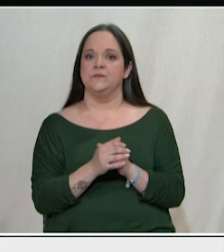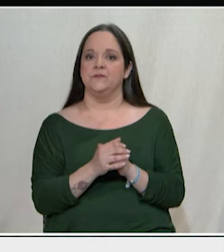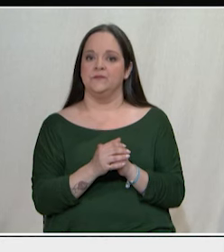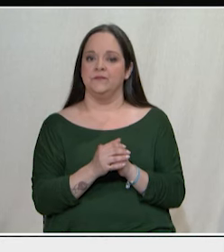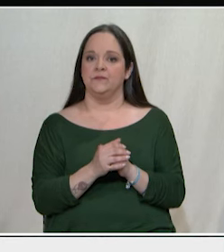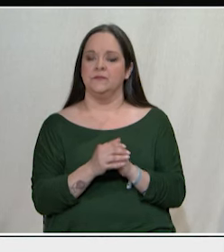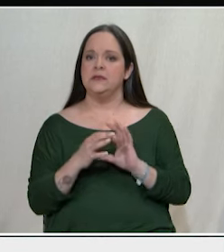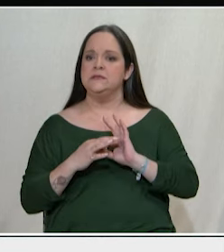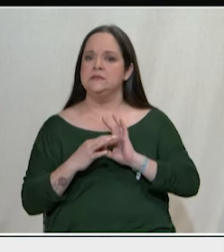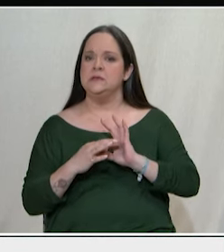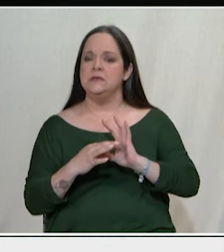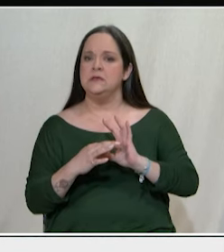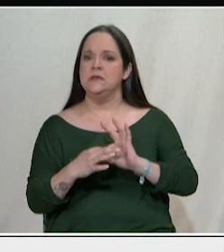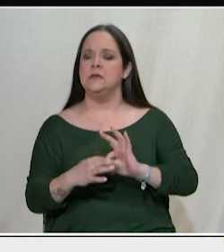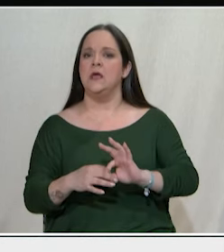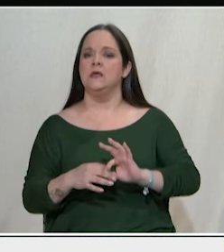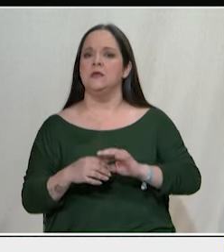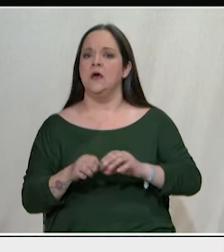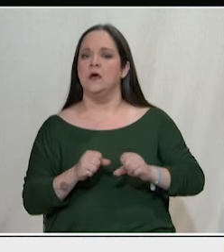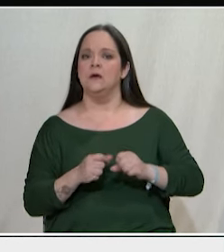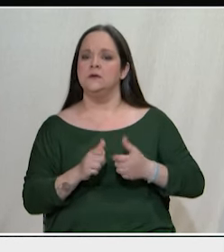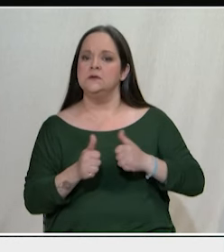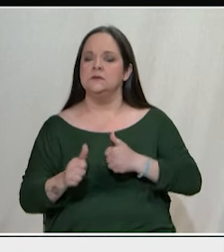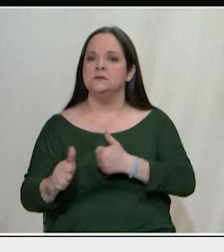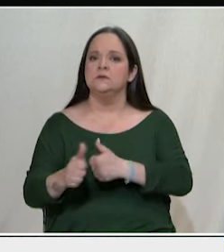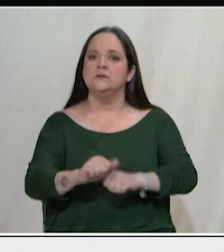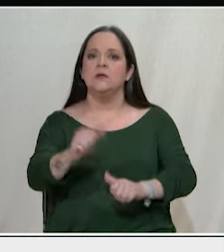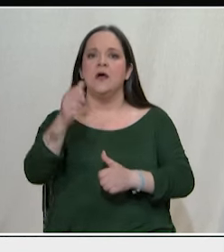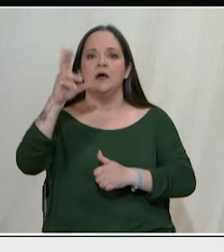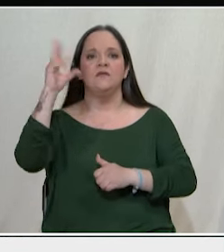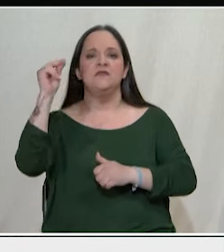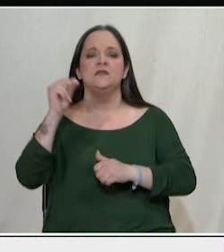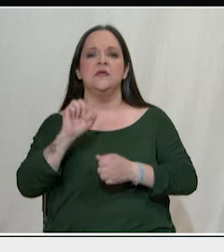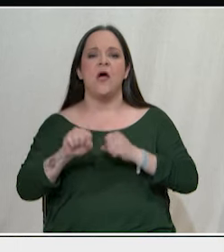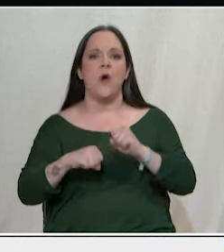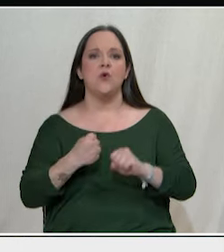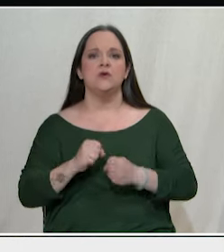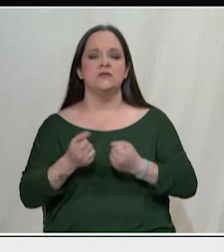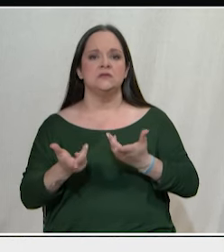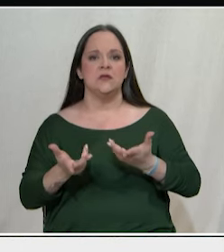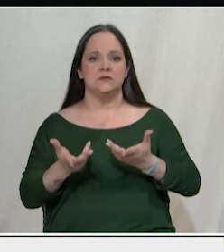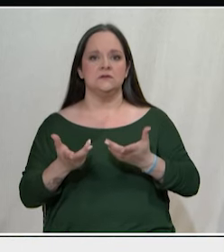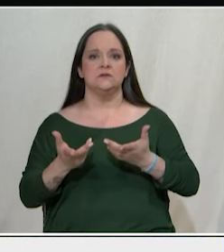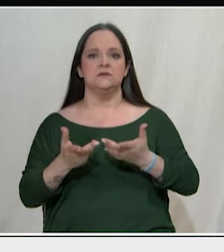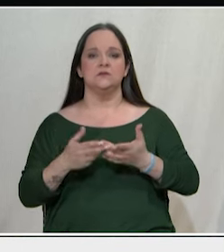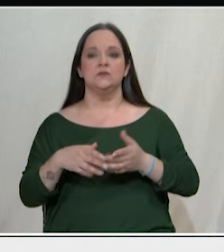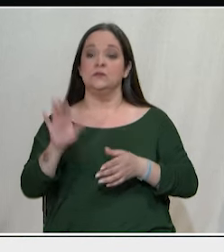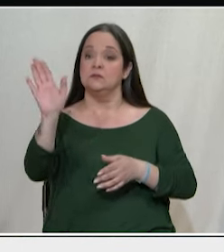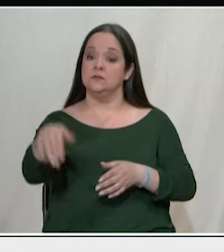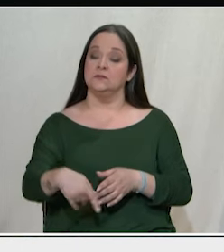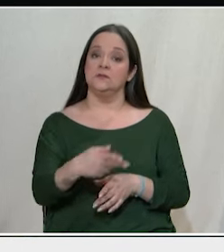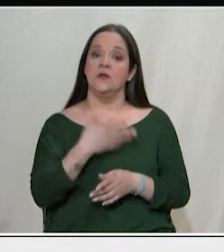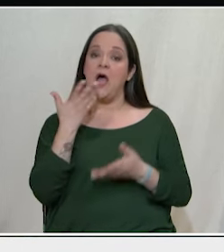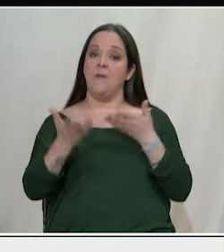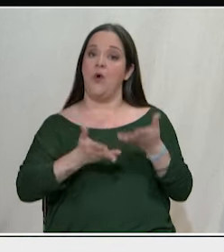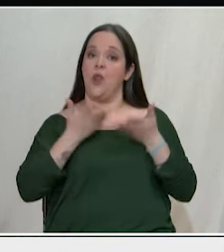μπαράζ διώξεων αγωνιστών φοιτητών οι οποίοι έχουν κληθεί σε απολογίες ή έχουν